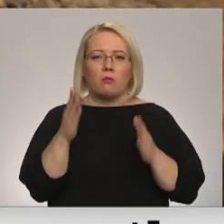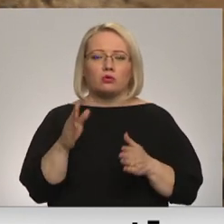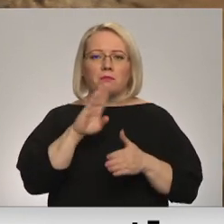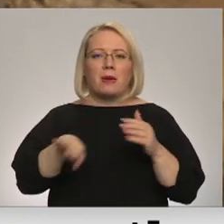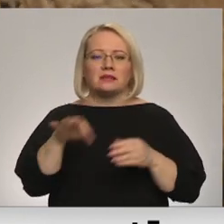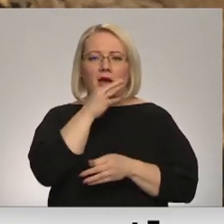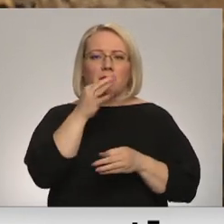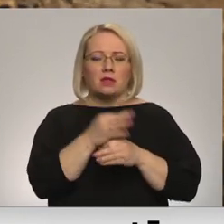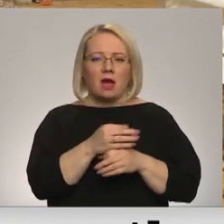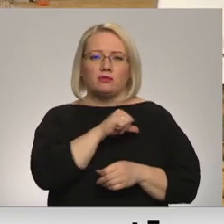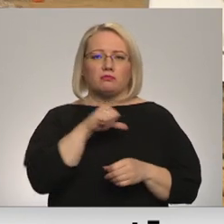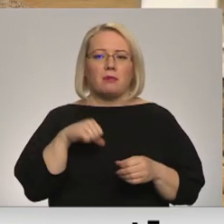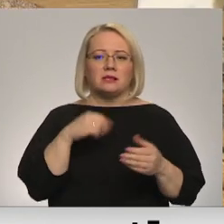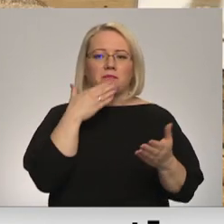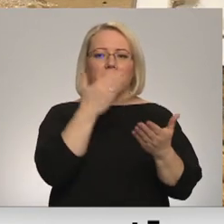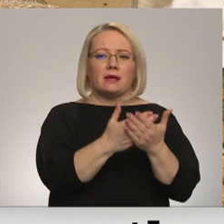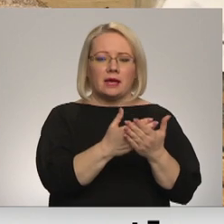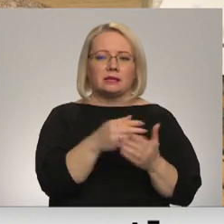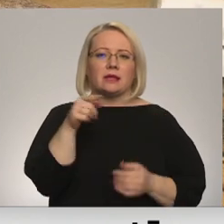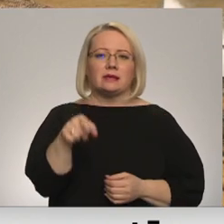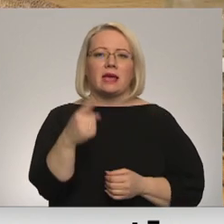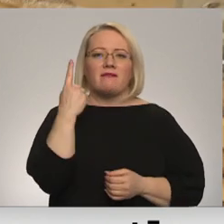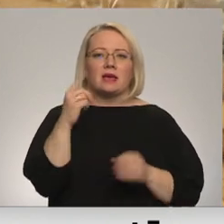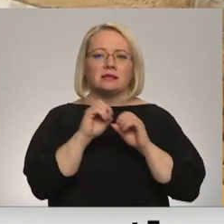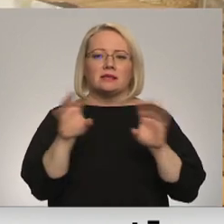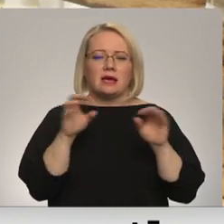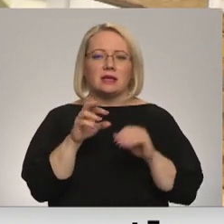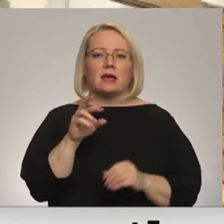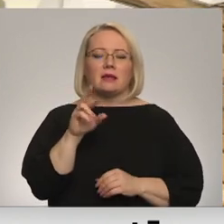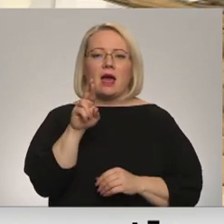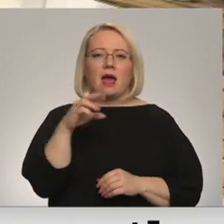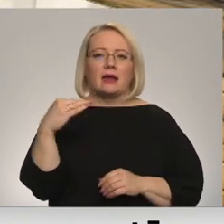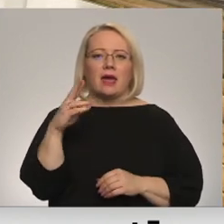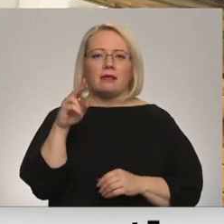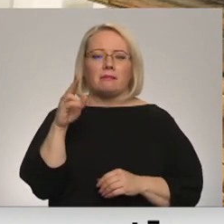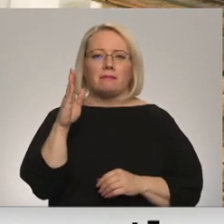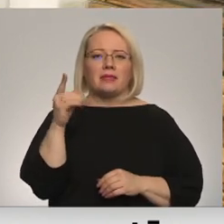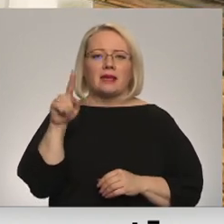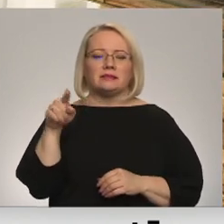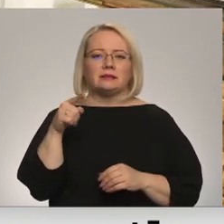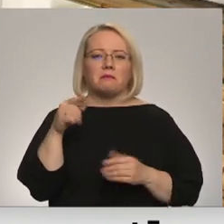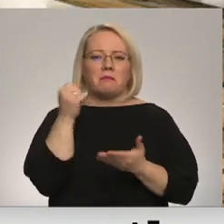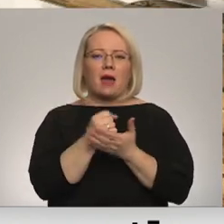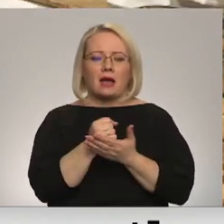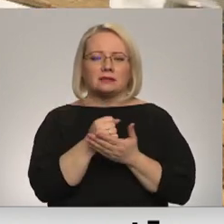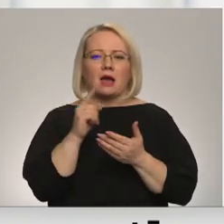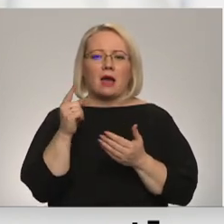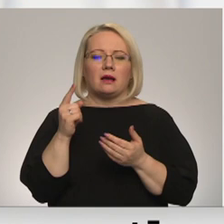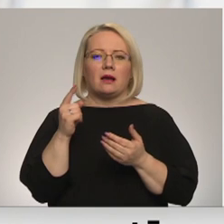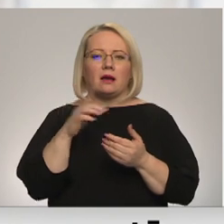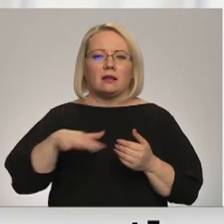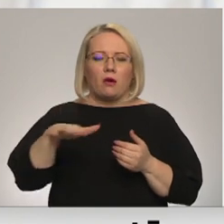rokās, viņš tai pieteicies. Šis ir tikai viens no stāstiem, kā remtas pagasti silovās nonāca skats no eksotiskiem dzīvniekiem.